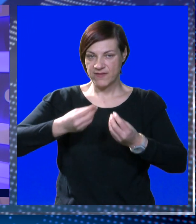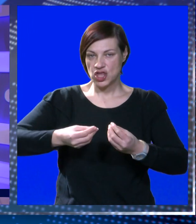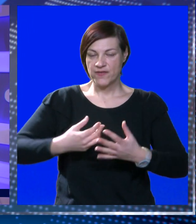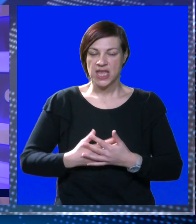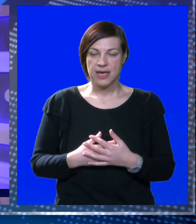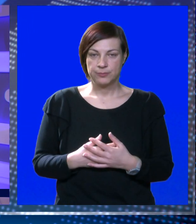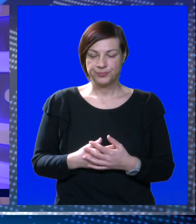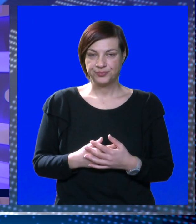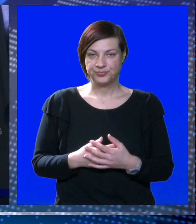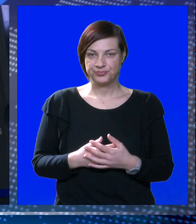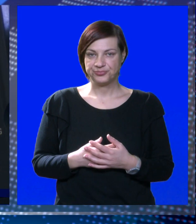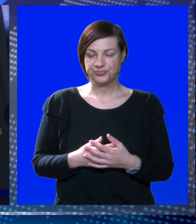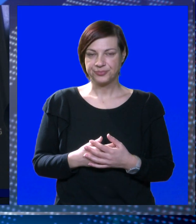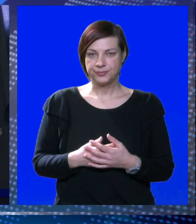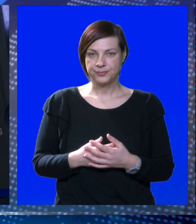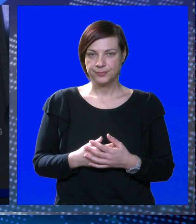savjetovanja.